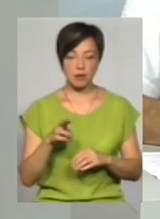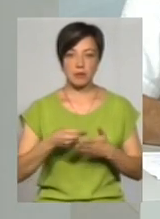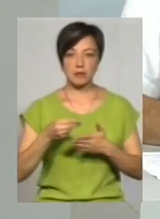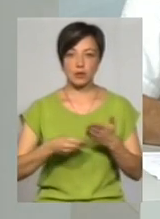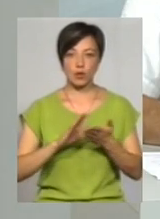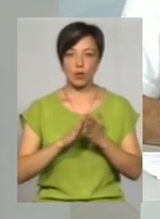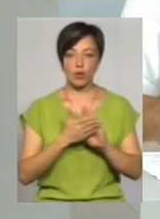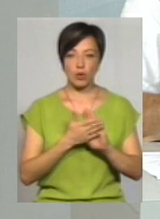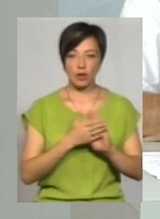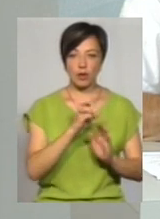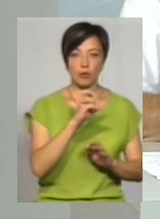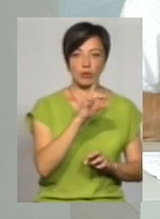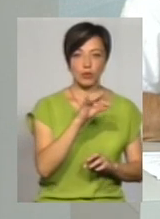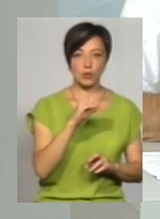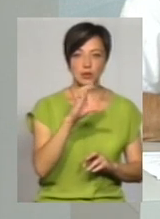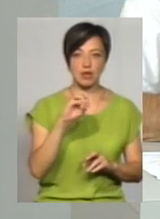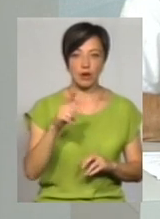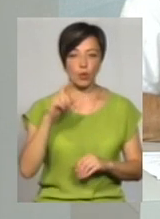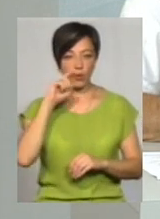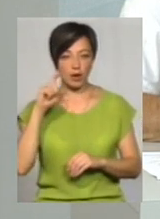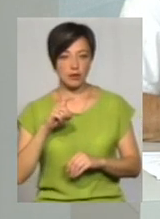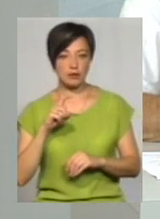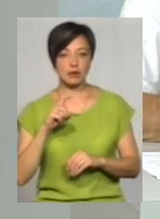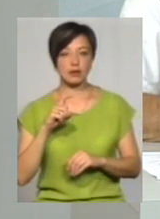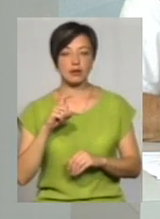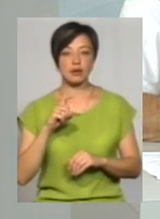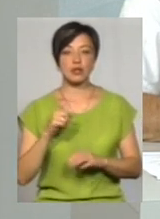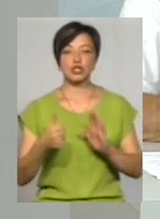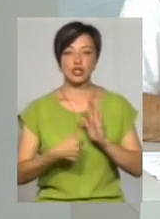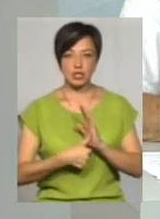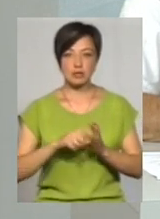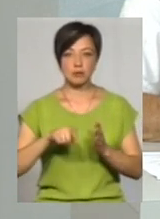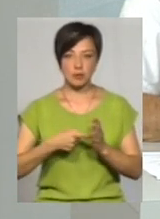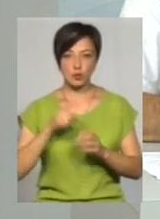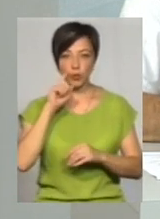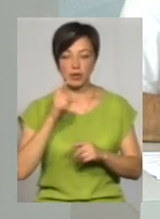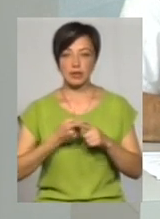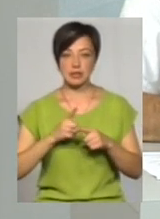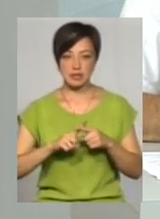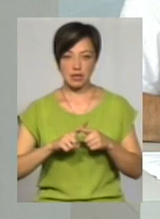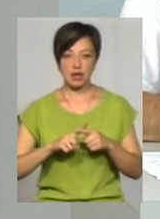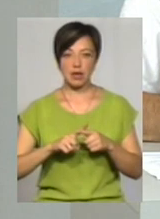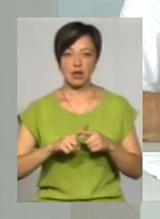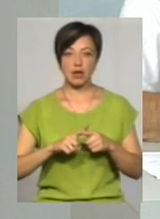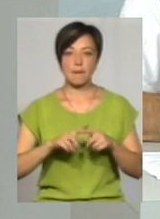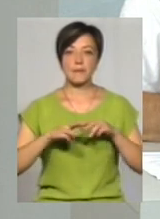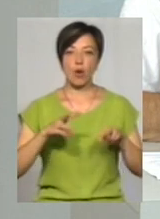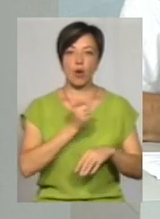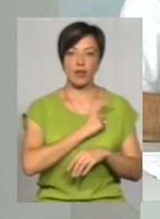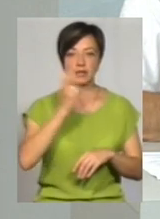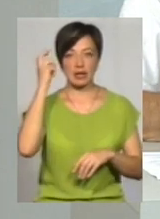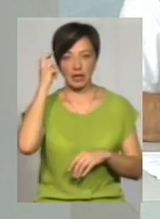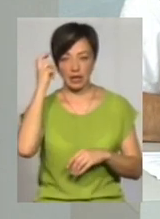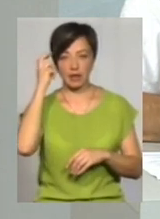між Брюсселем і Україною, які вийшли в їх безпечне місто. Шість міст України, це міста-мільйонники Одеса,